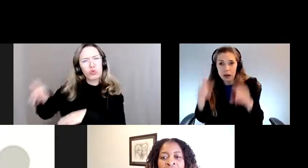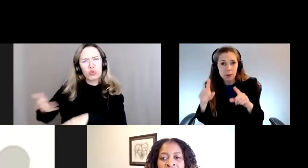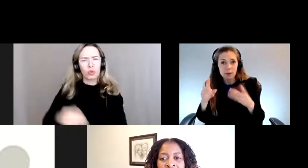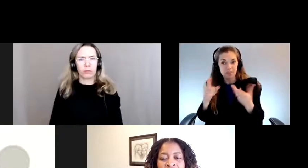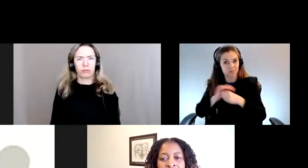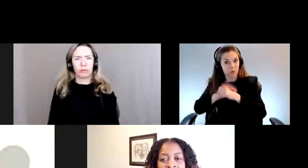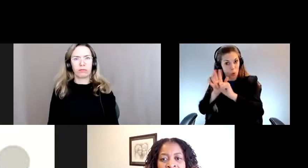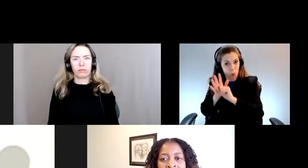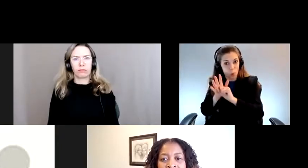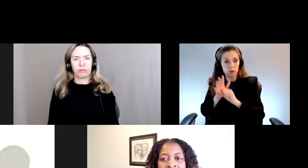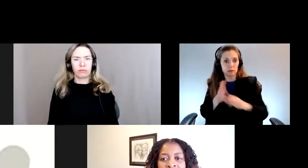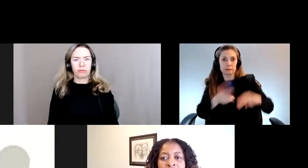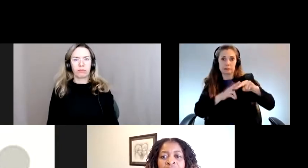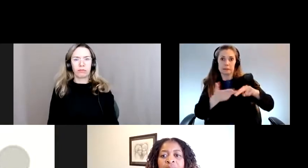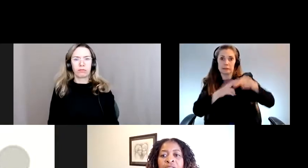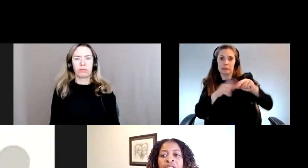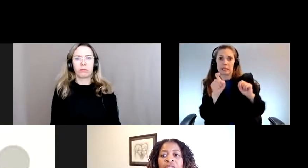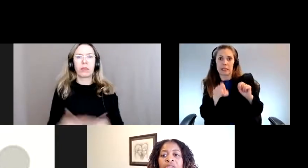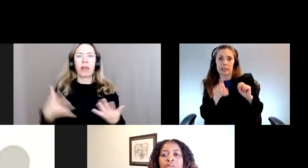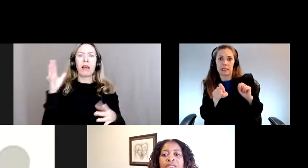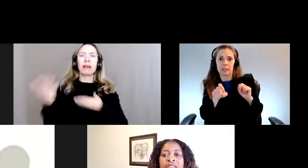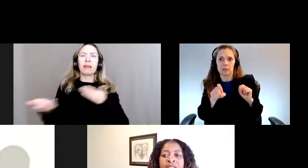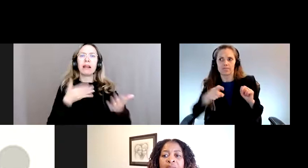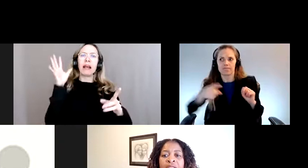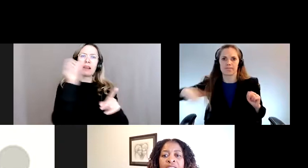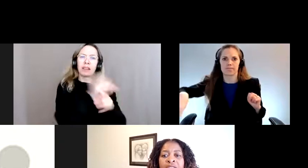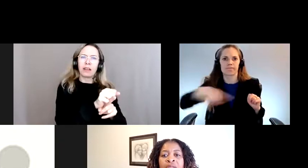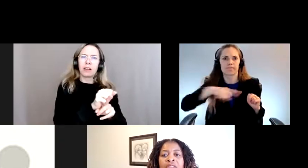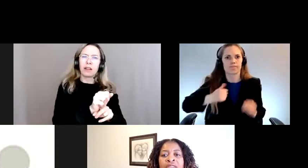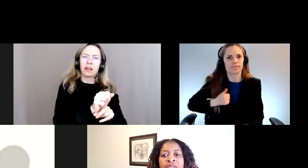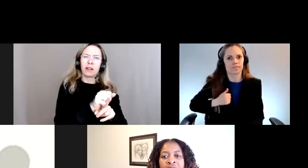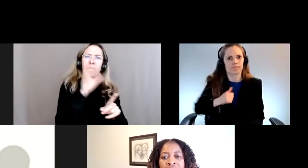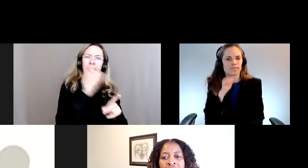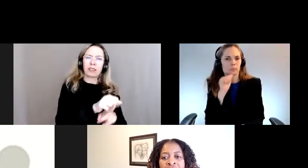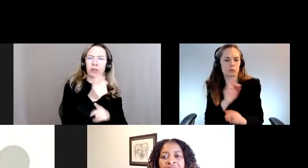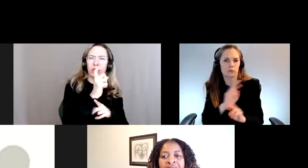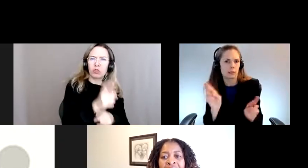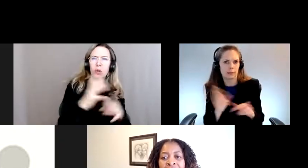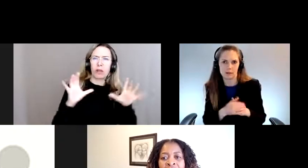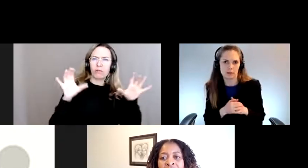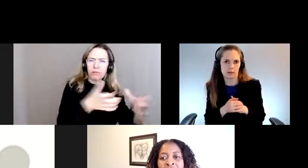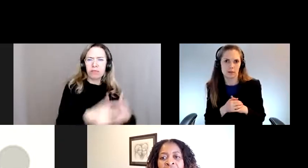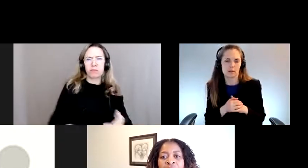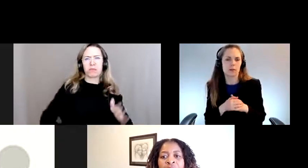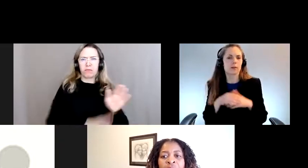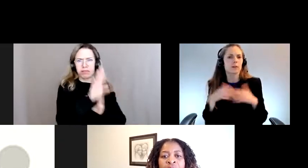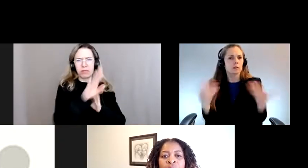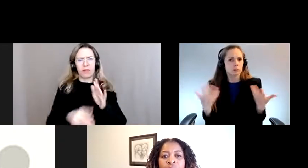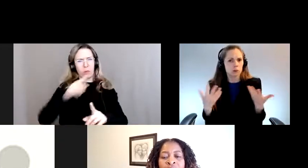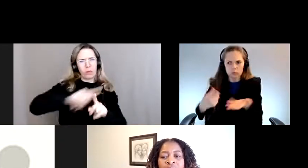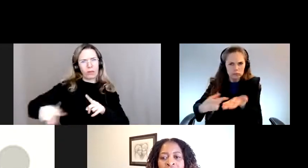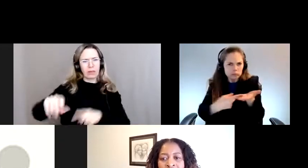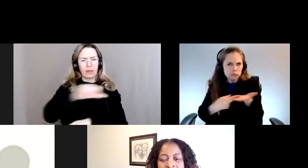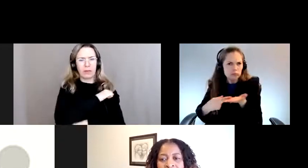Comment les centres d'aide aux victimes d'agressions sexuelles et les services de lutte contre la violence genrée peuvent-ils répondre à l'augmentation prévisible de la